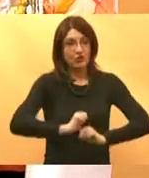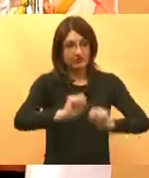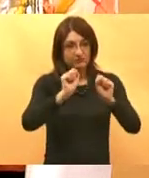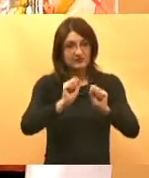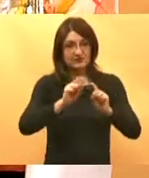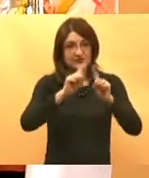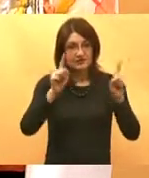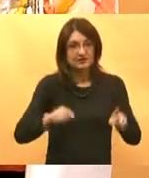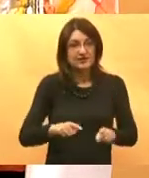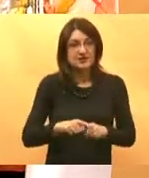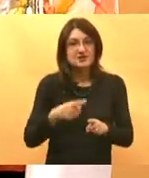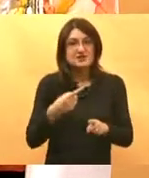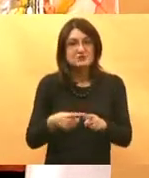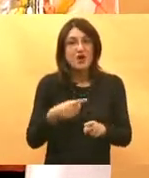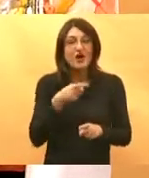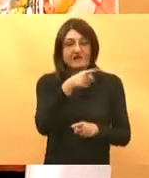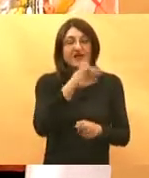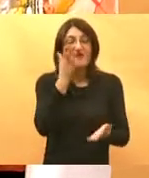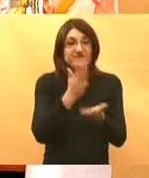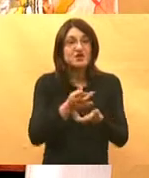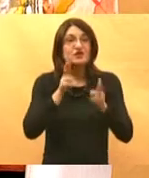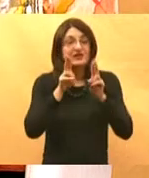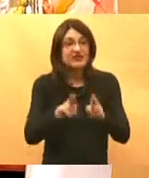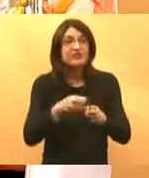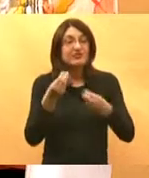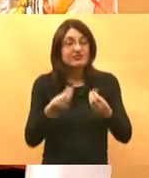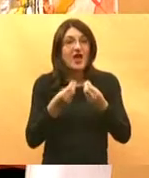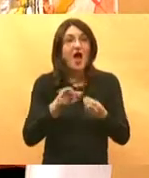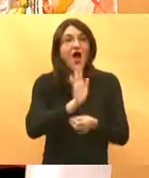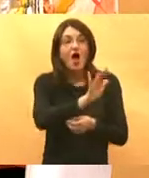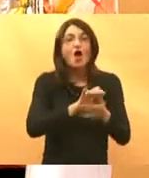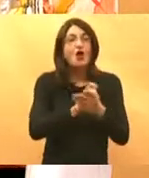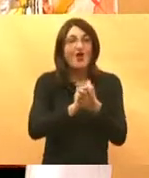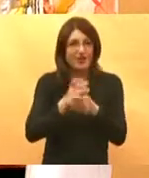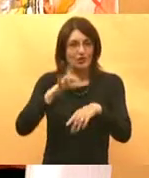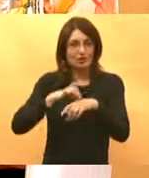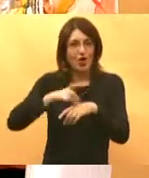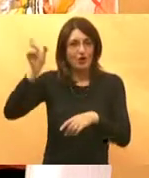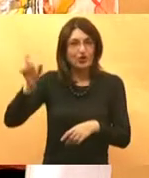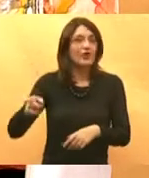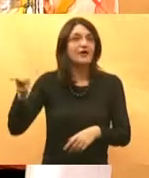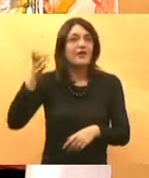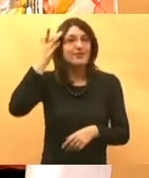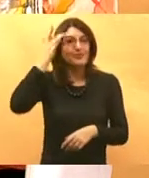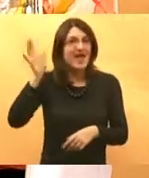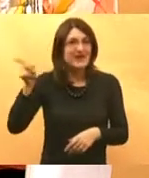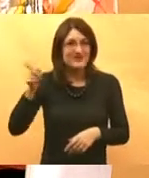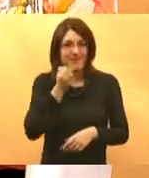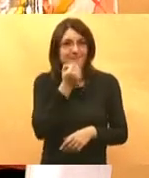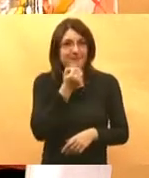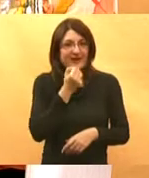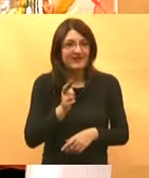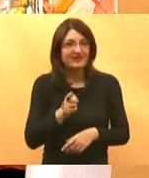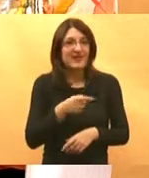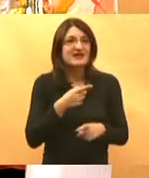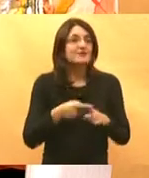jer nažalost zna se dogoditi da vi već imate neko postojeće stanje koje je kolega koji vas je pregledao iz drugog dijela privatnog sustava možda